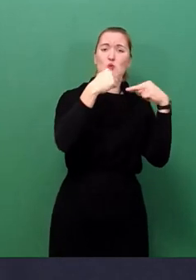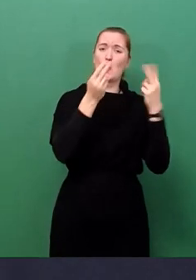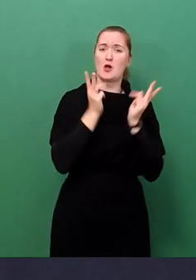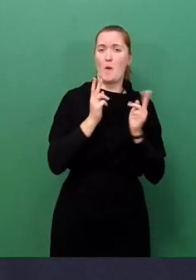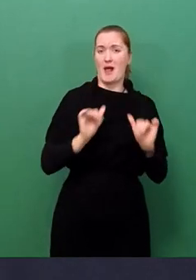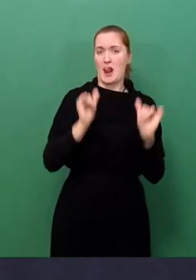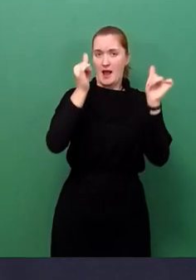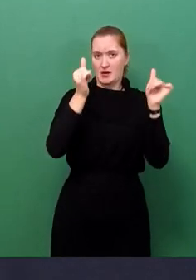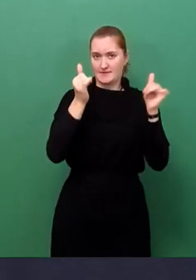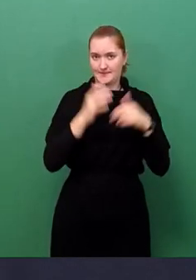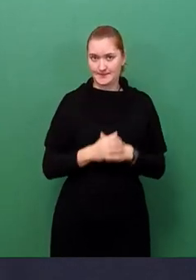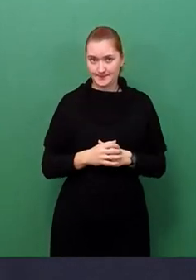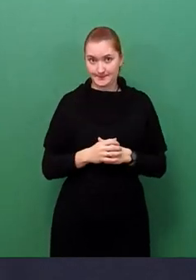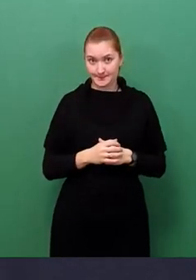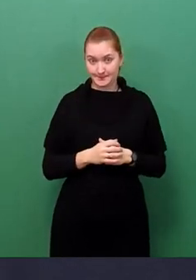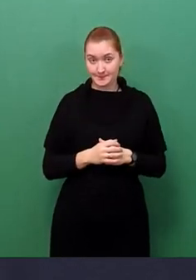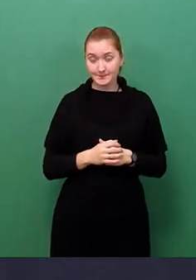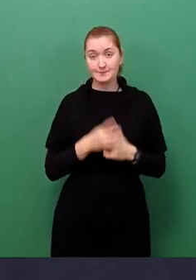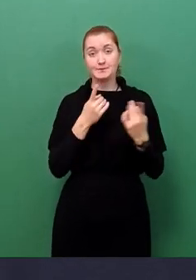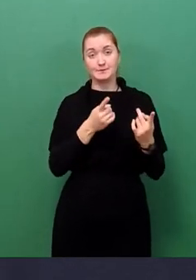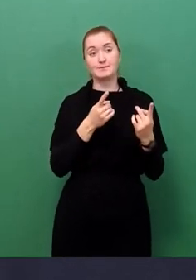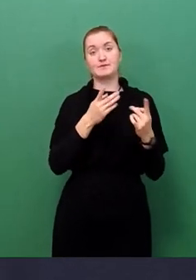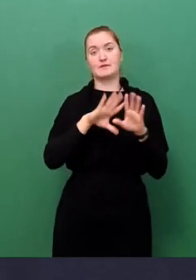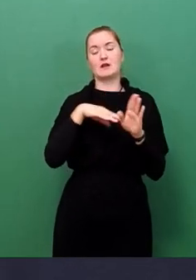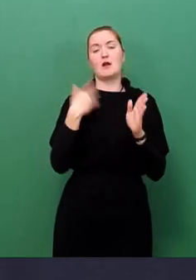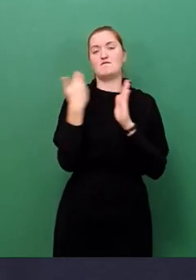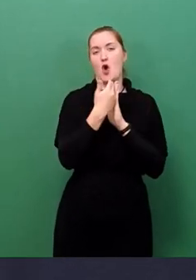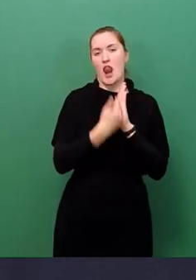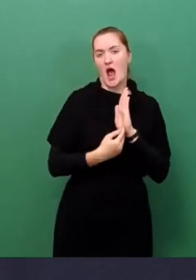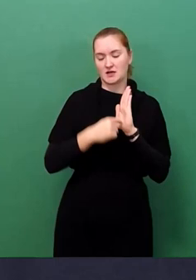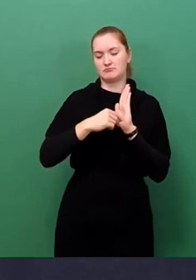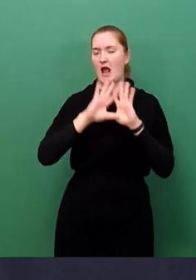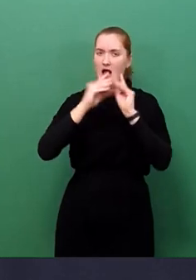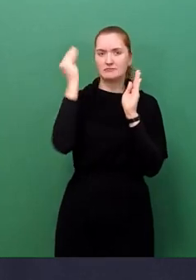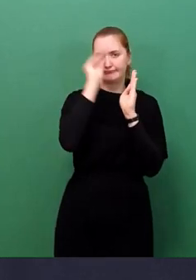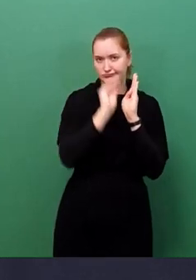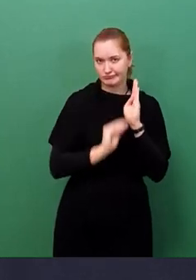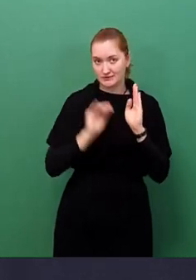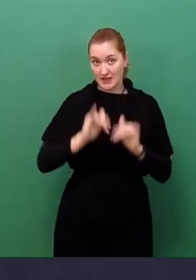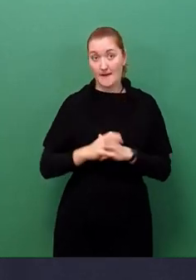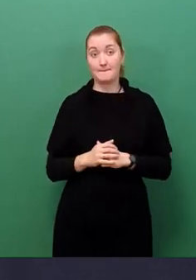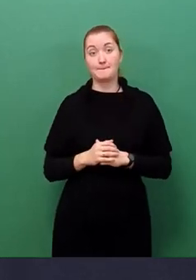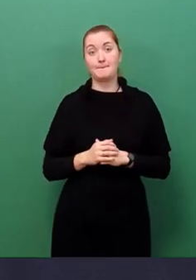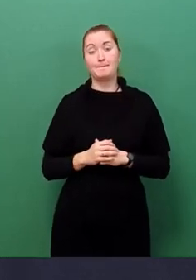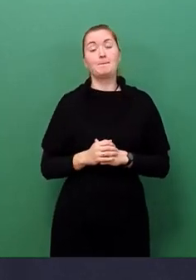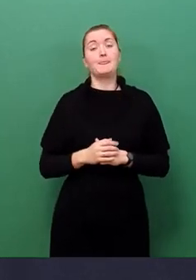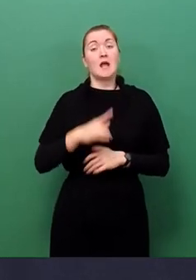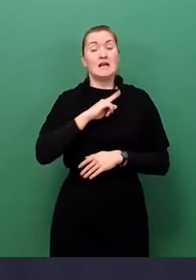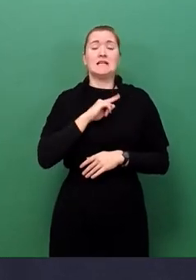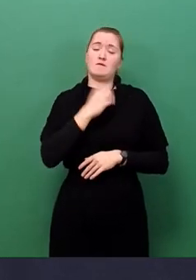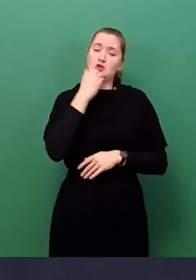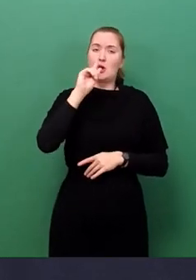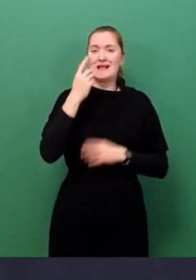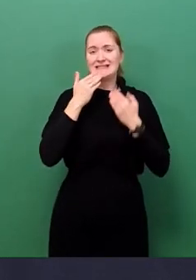Die Einzelheiten werden in der Vorlage enthalten sein. Aber an dieser Stelle noch einmal ein ausdrücklicher Dank an die